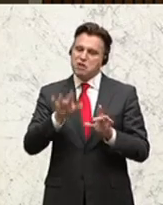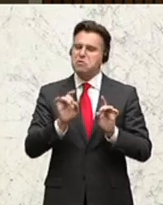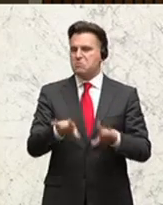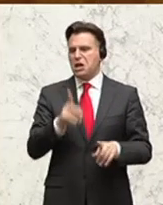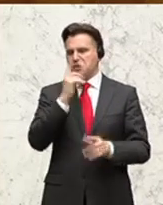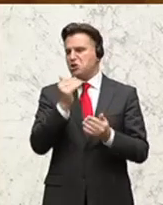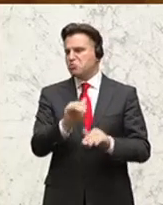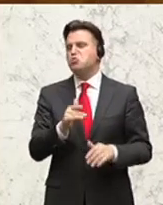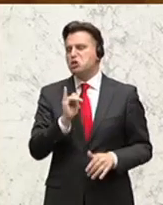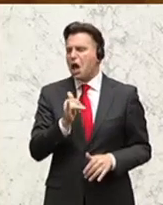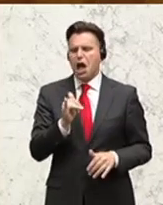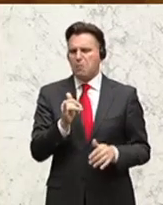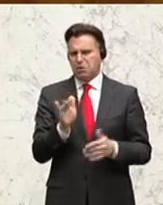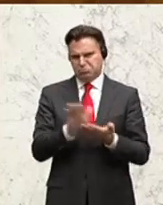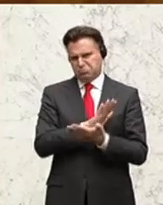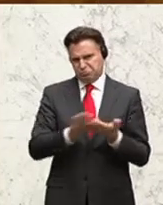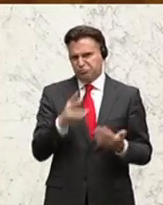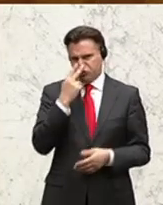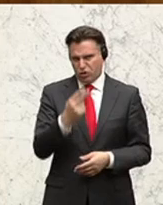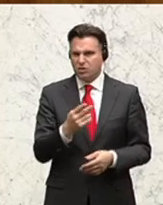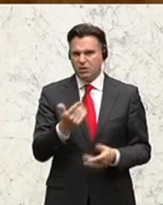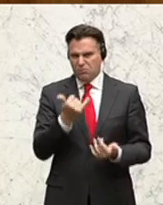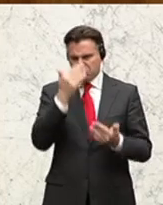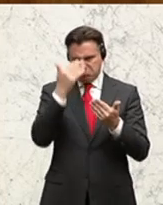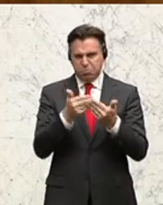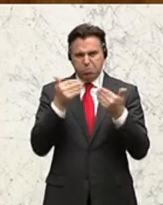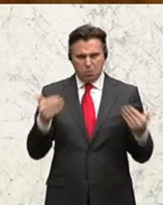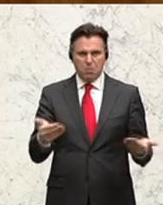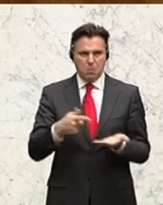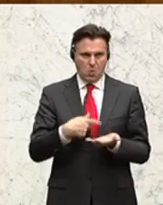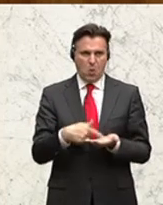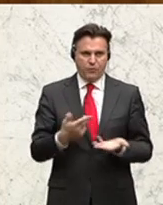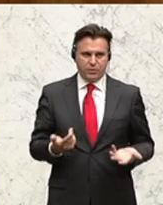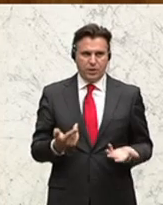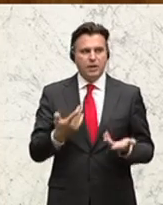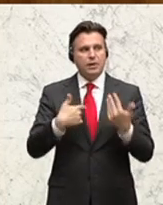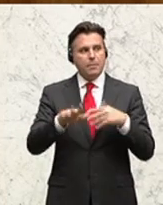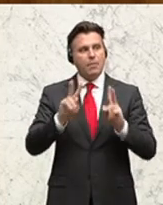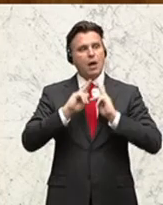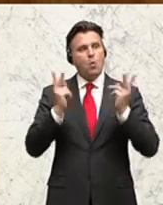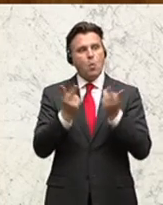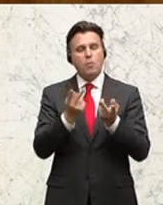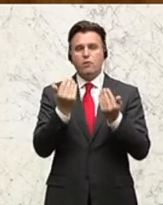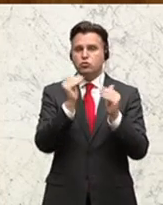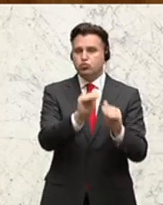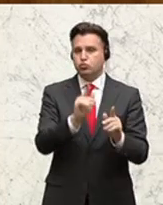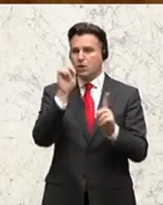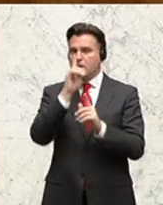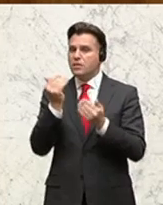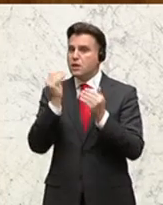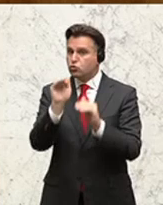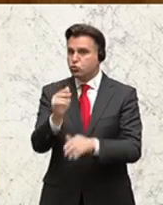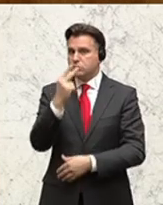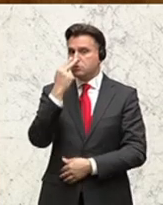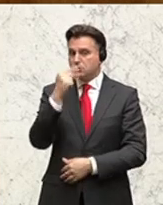nichts, aber für Tierschutz sind wir eh alle. Das ist schon irgendwie ein bisschen widersprüchlich, anstatt dass wir aktive Umweltschutz- und Tierschutzpolitik auch als Chance